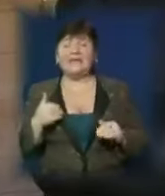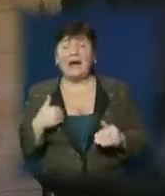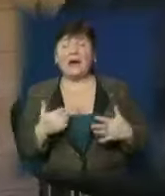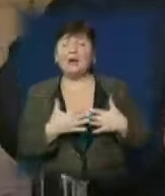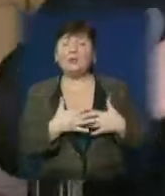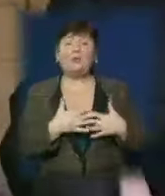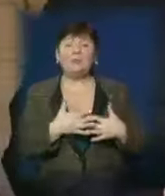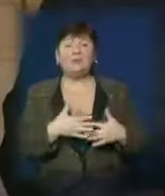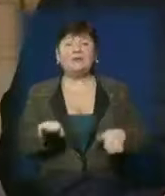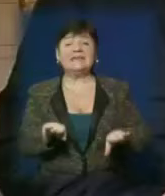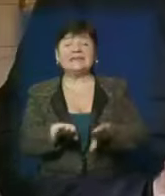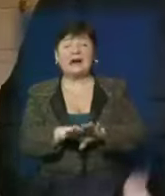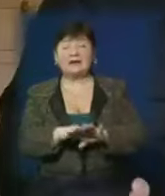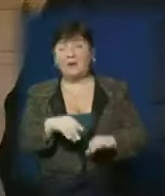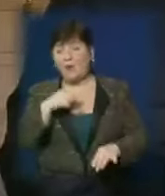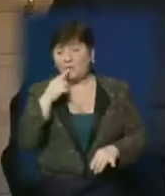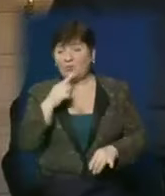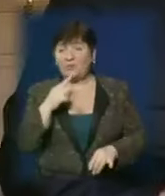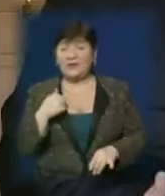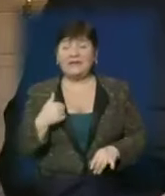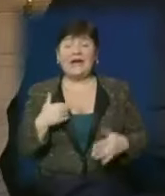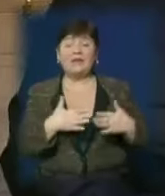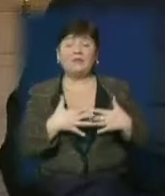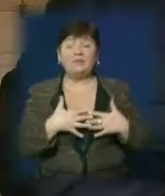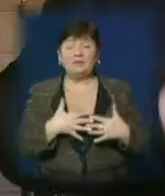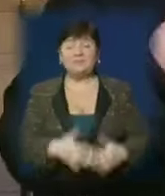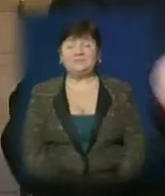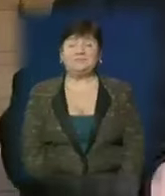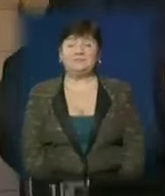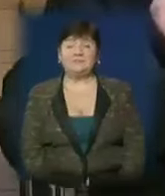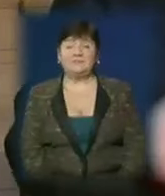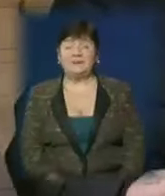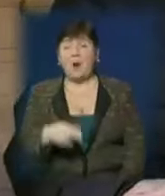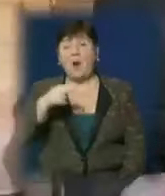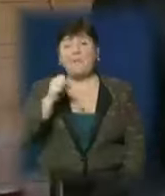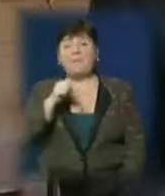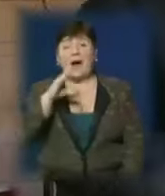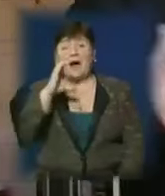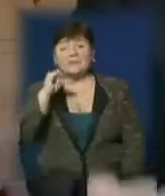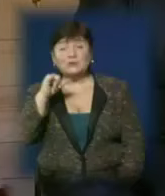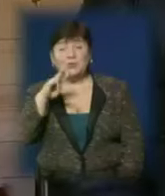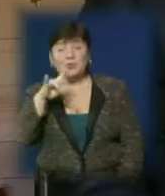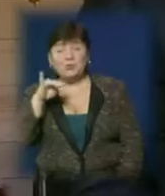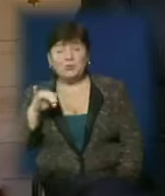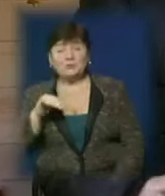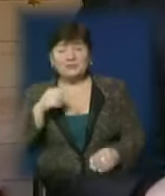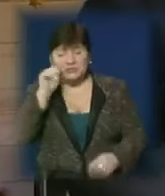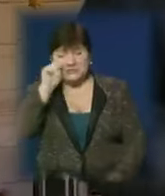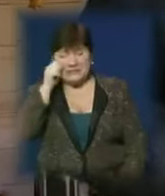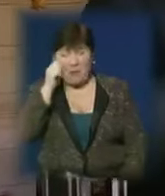люблю, так по-закарпатськи скажу, тому що я люблю закарпатську мову, посулю з чесноком. Привчено з дідів прадідів,